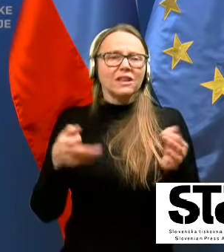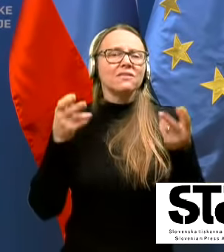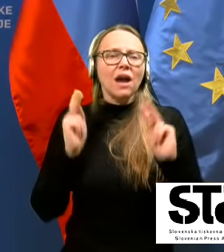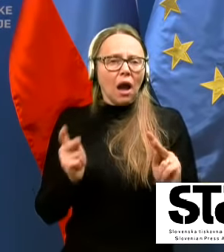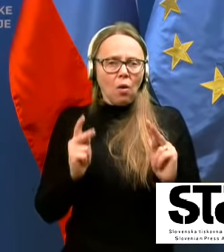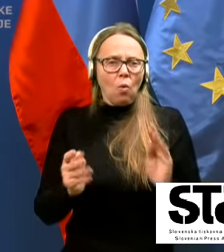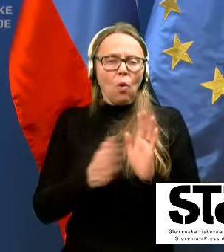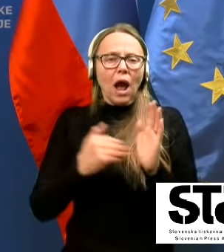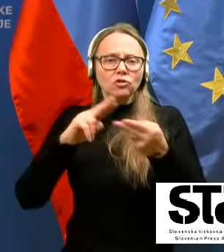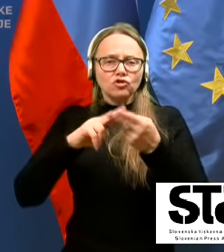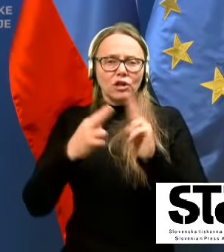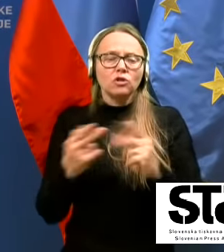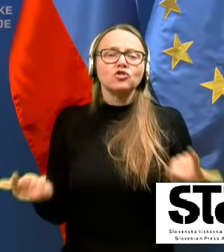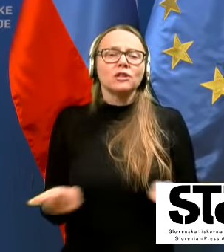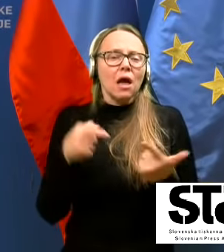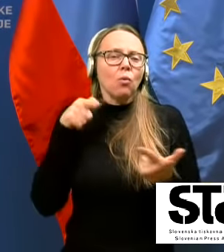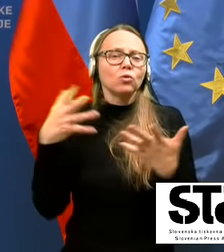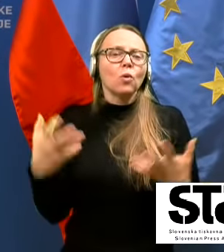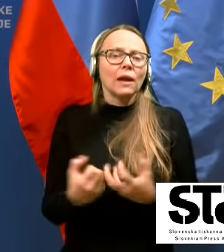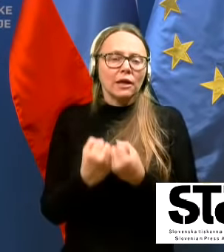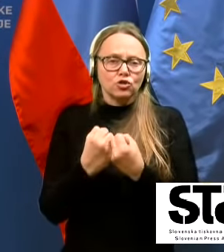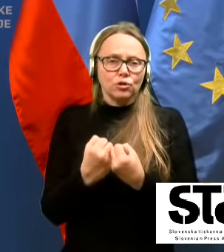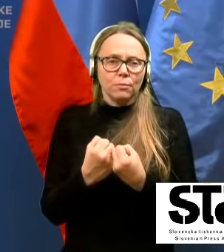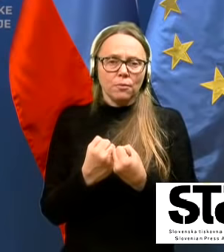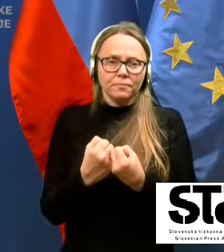način se da to rešiti,